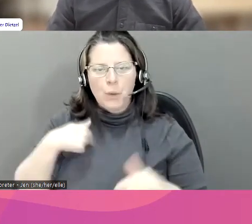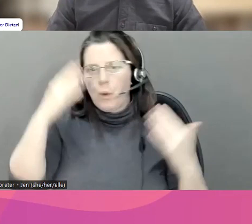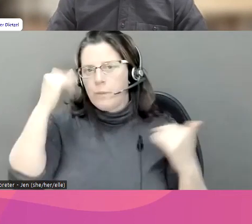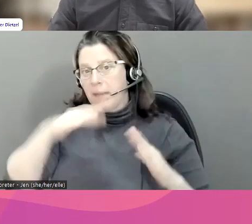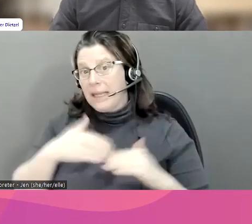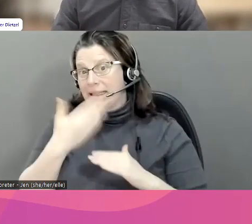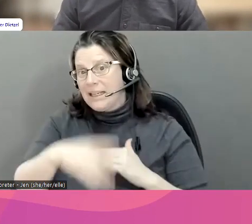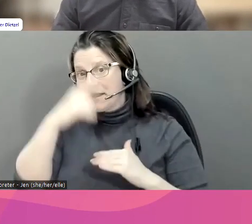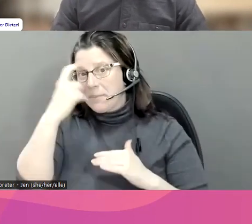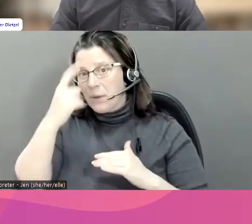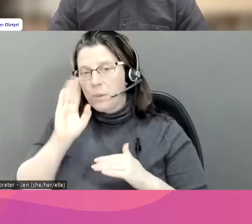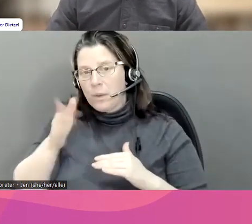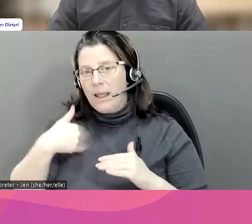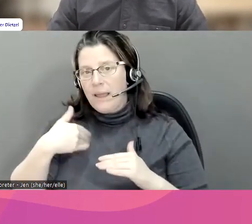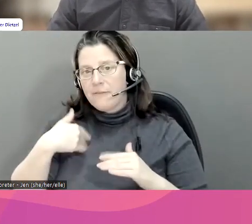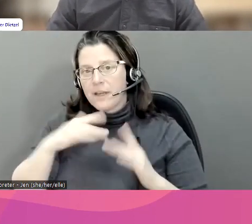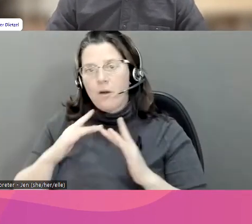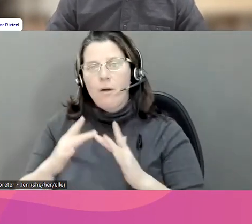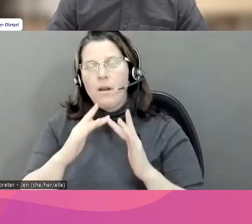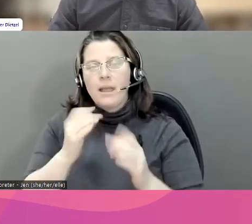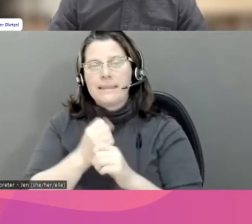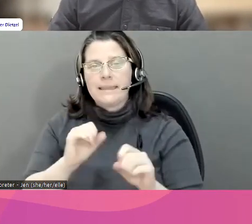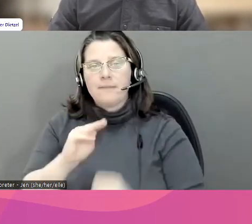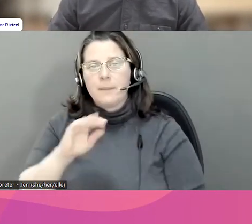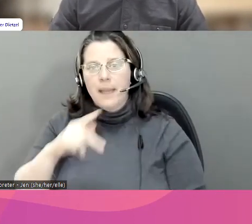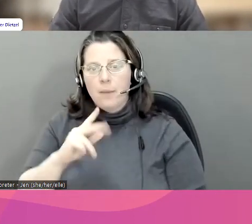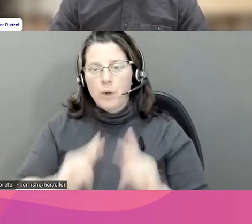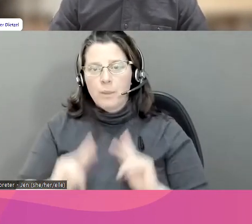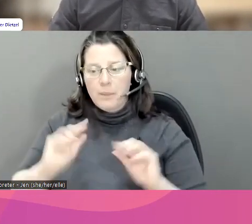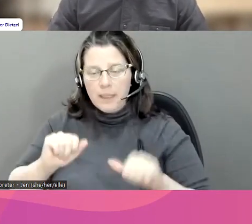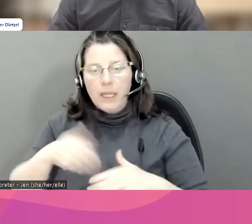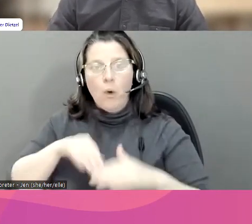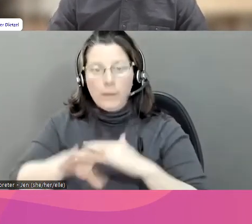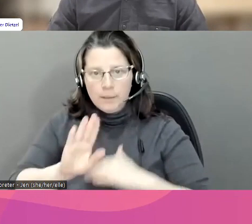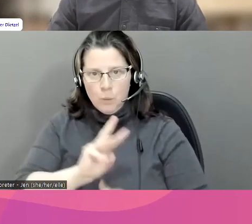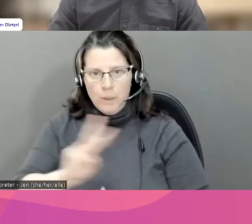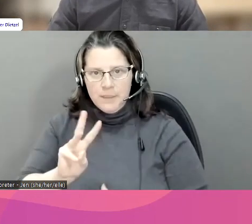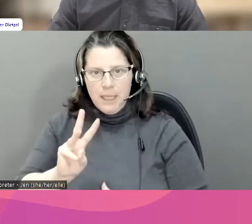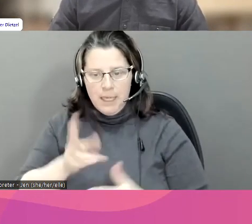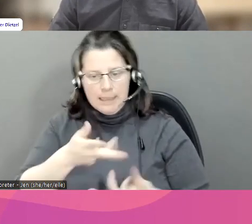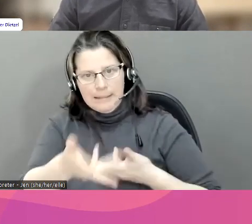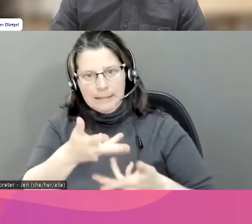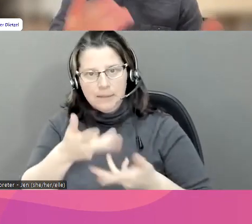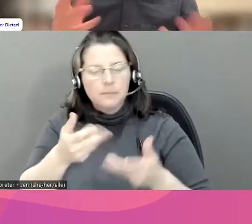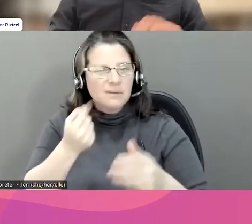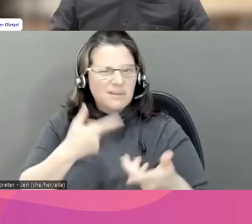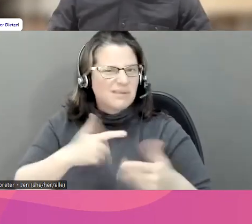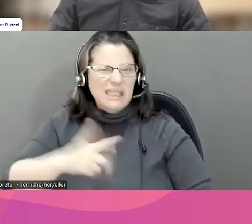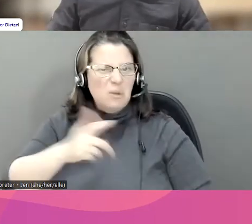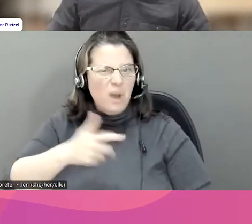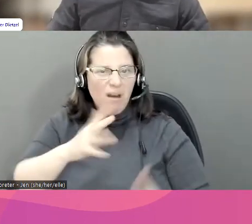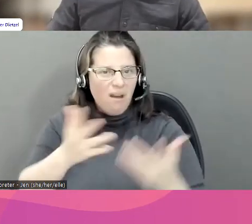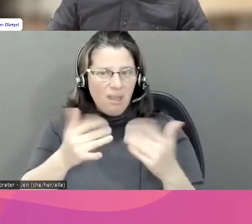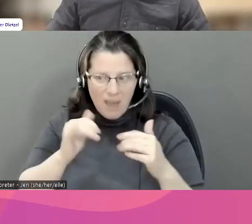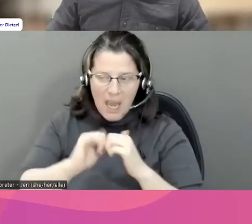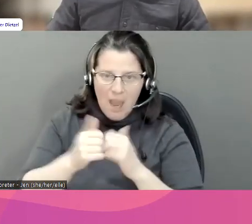travaillons sur le projet. Et d'ici l'été prochain, nous allons avoir une carte en ligne où on peut interagir de façon dynamique afin de comprendre la